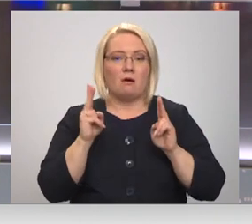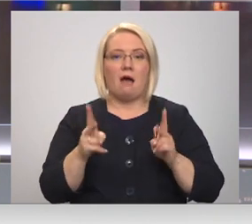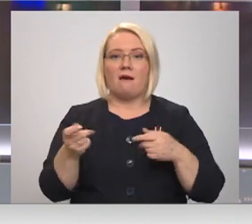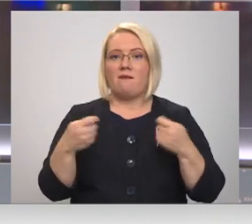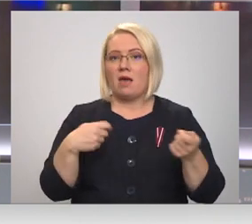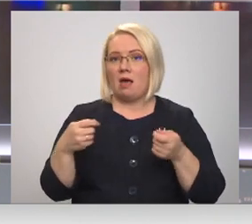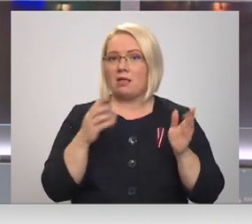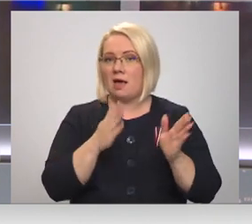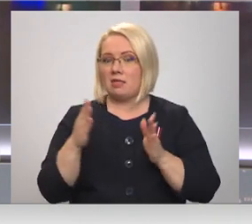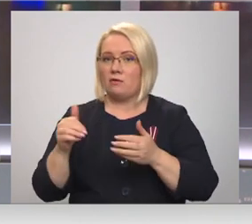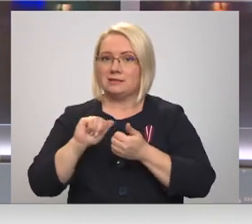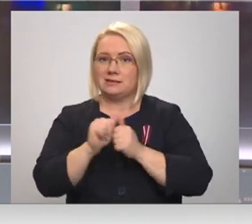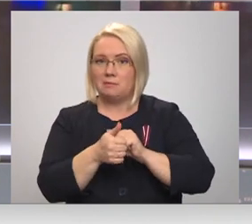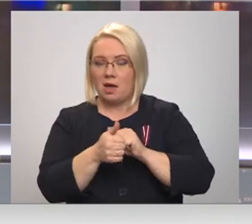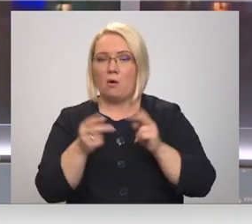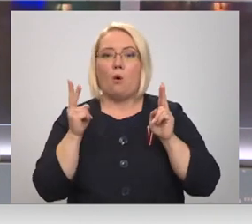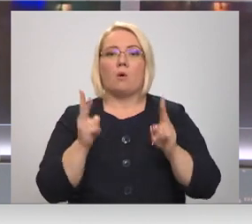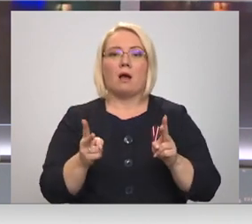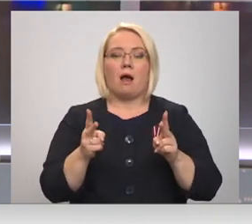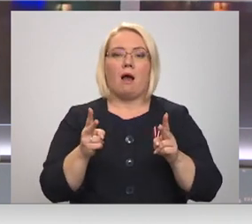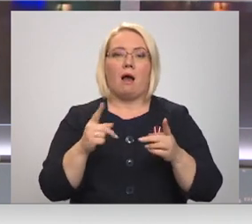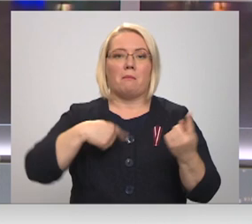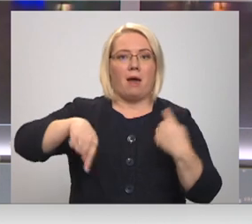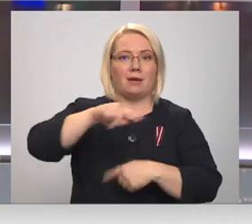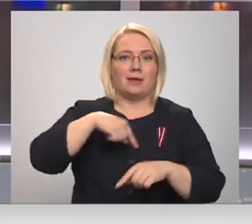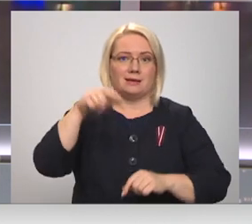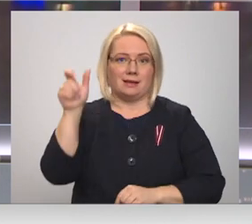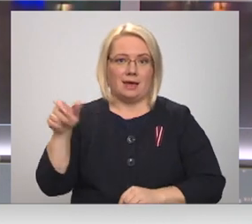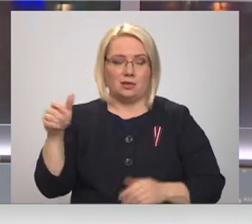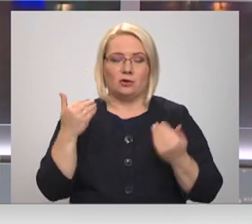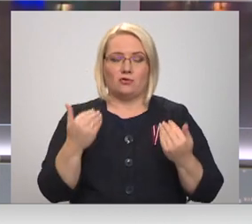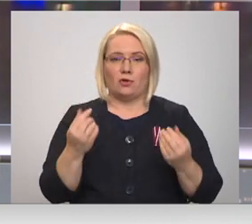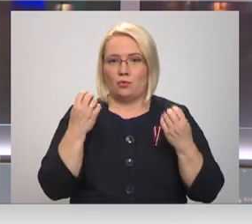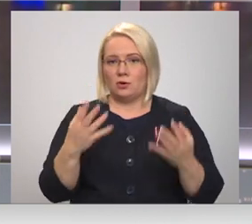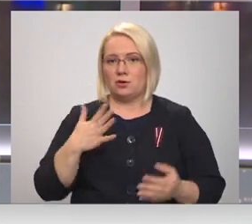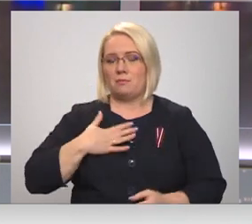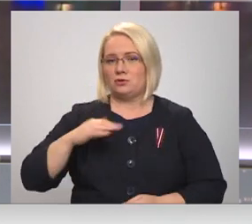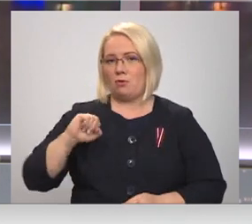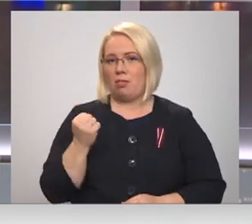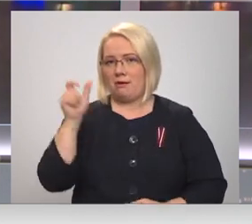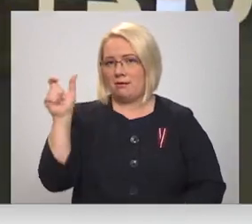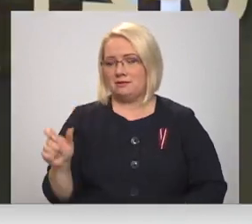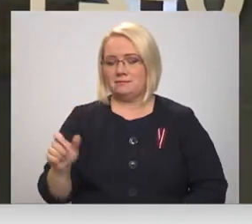gatavojās izmaiņām un kā mainījās klientu plūsmi šodien, skaidroja kolēģis Dāvids Freidenfelts.